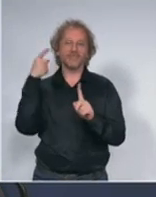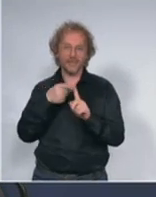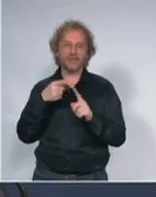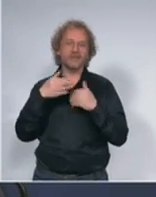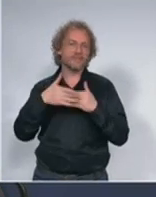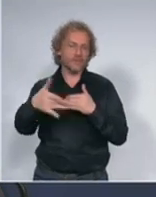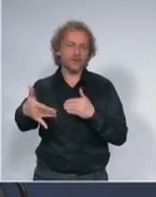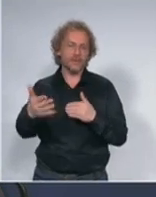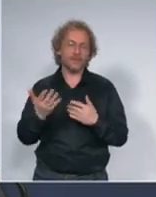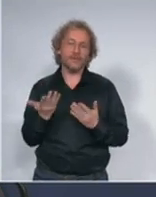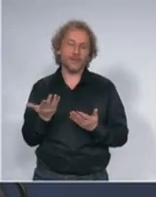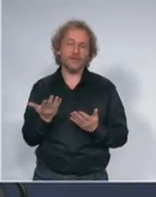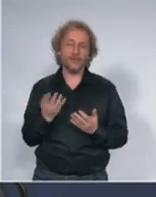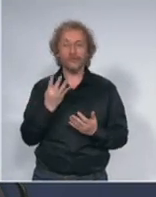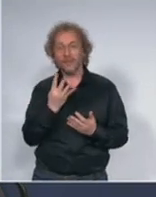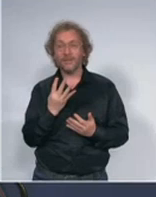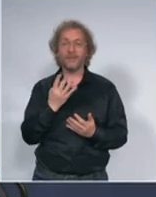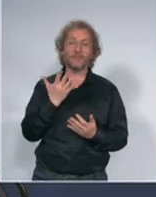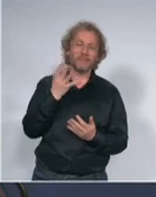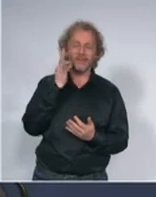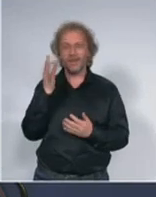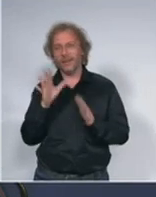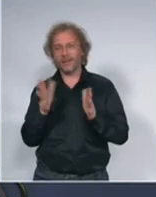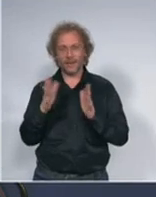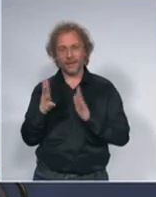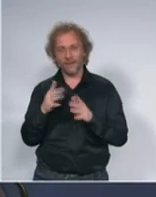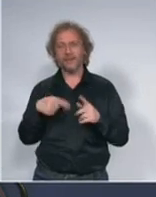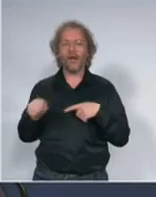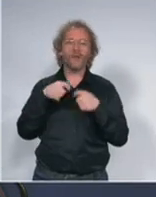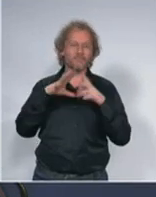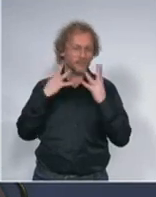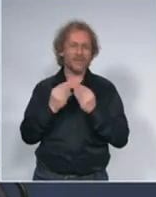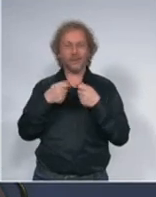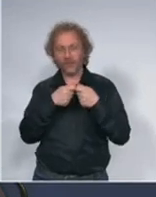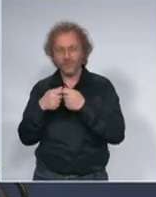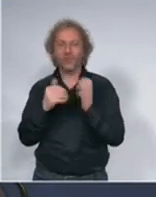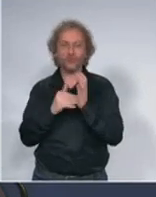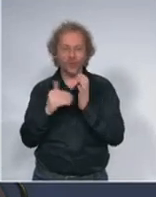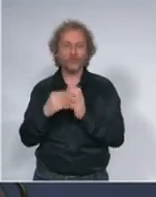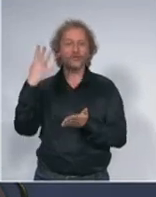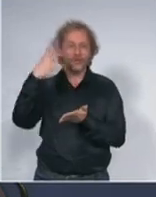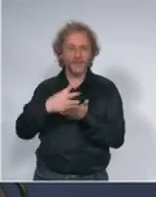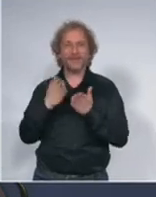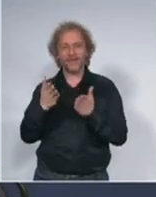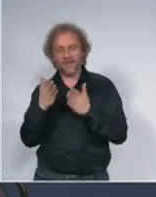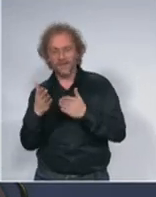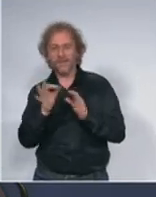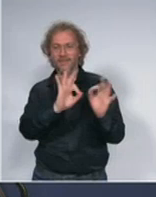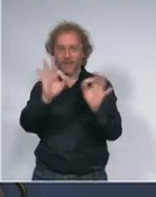4 do 5 dana organizamu još 4.000 plus naravno i dodatne